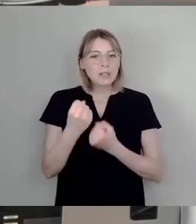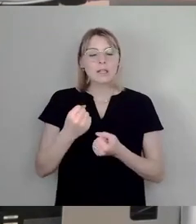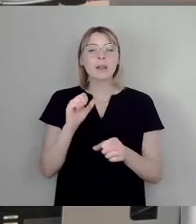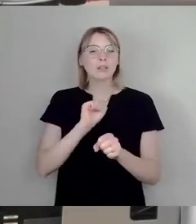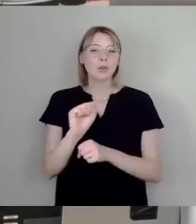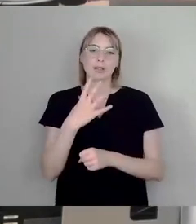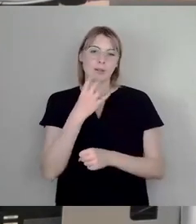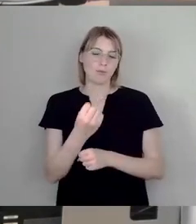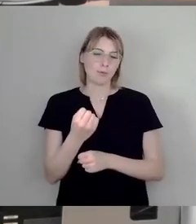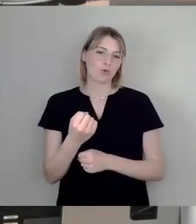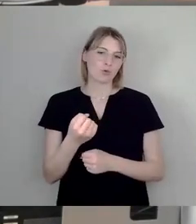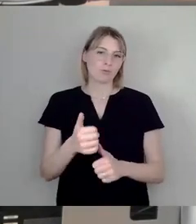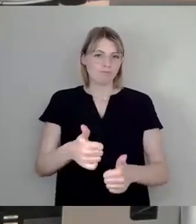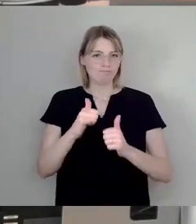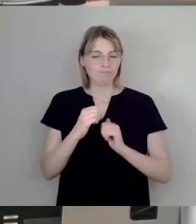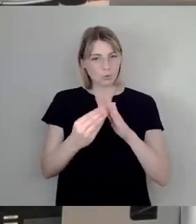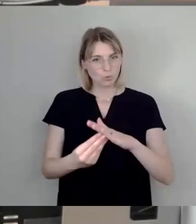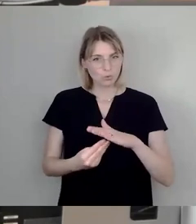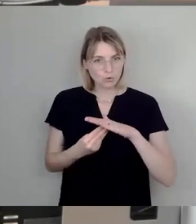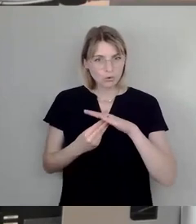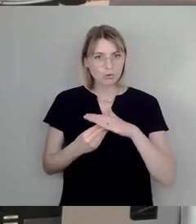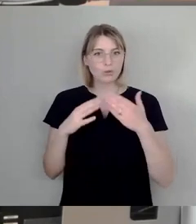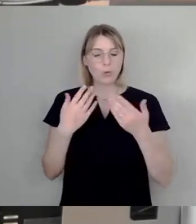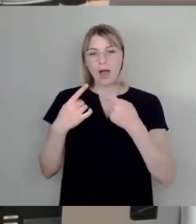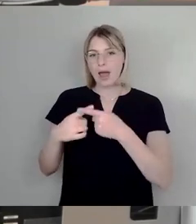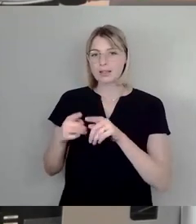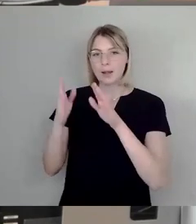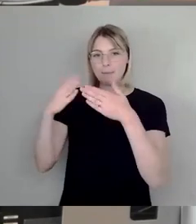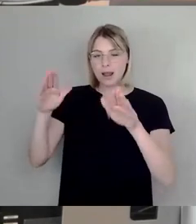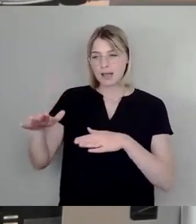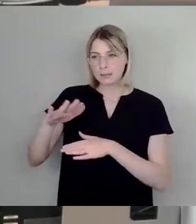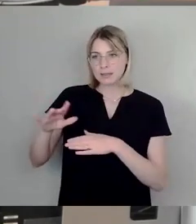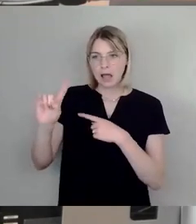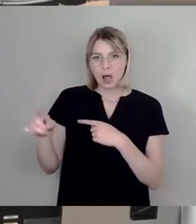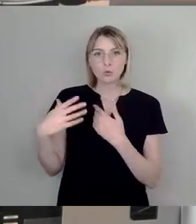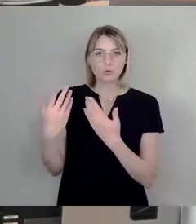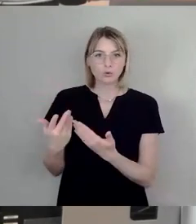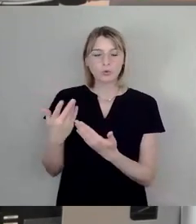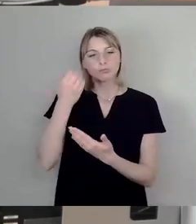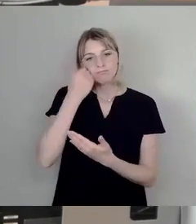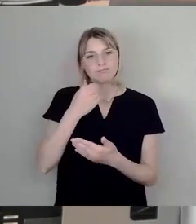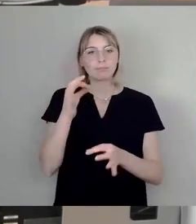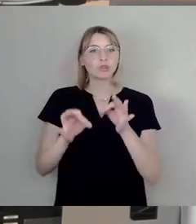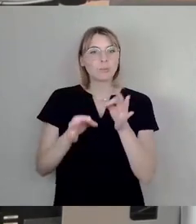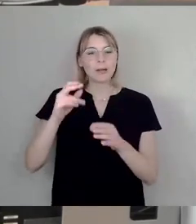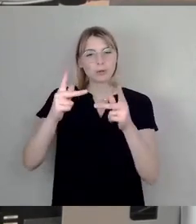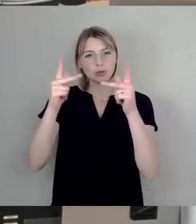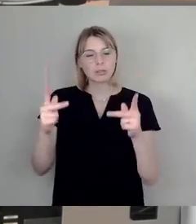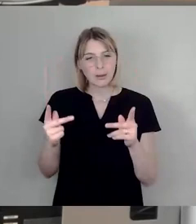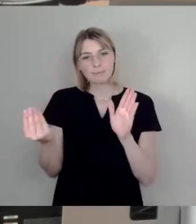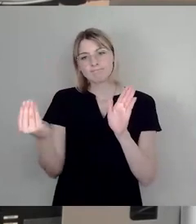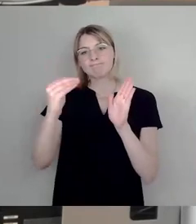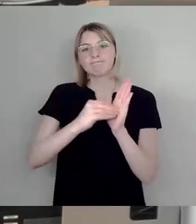wie das bei anderen Palastplätzen ja auch ist, in das Bespielungskonzept mit aufnehmen würden